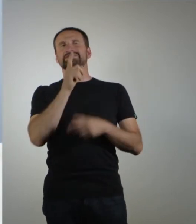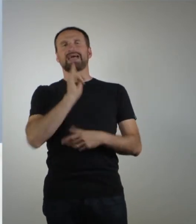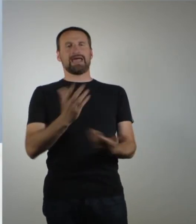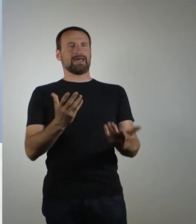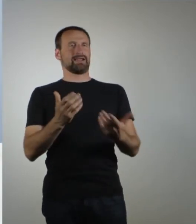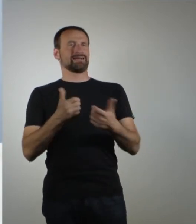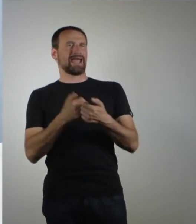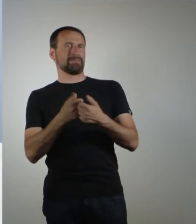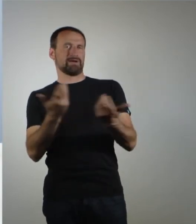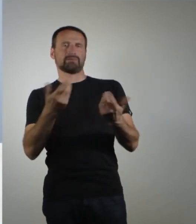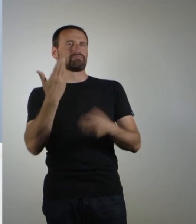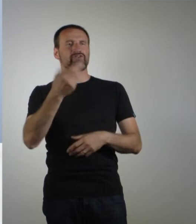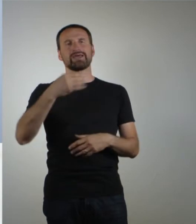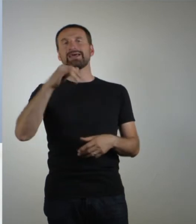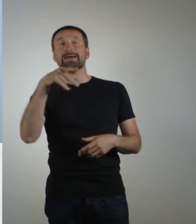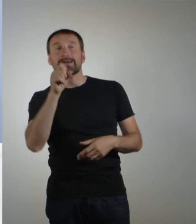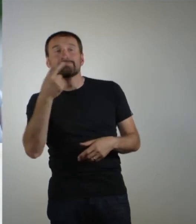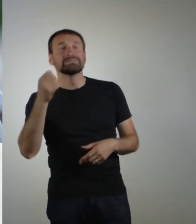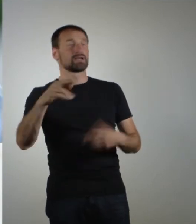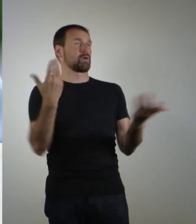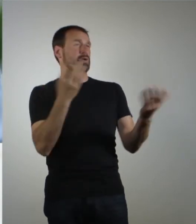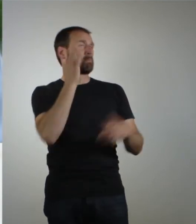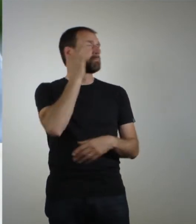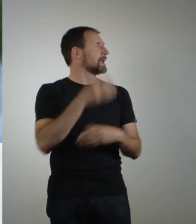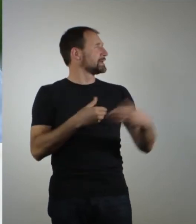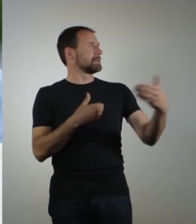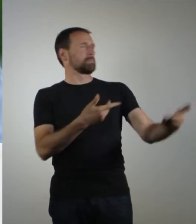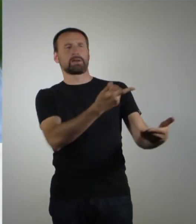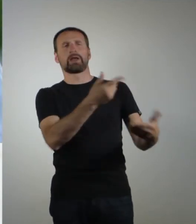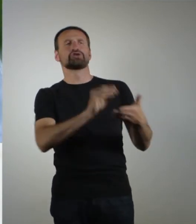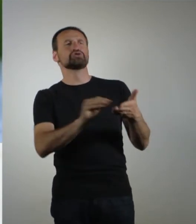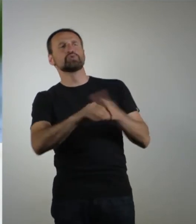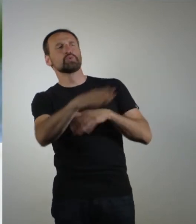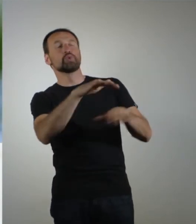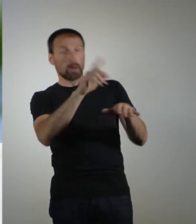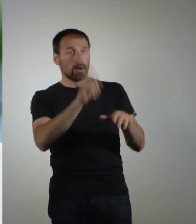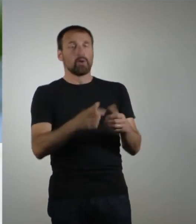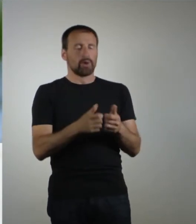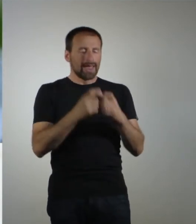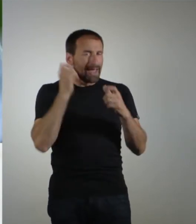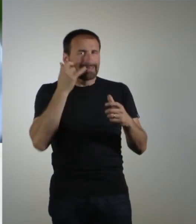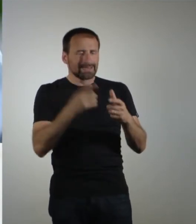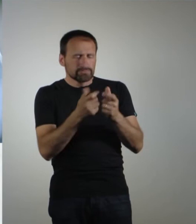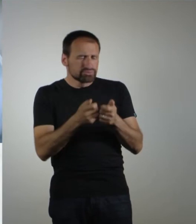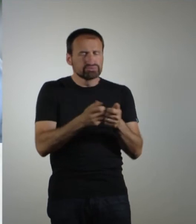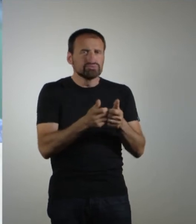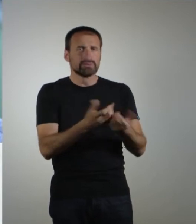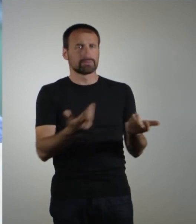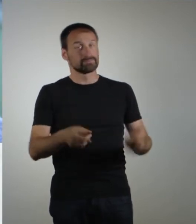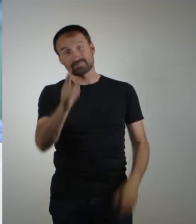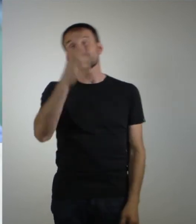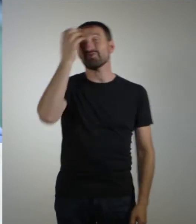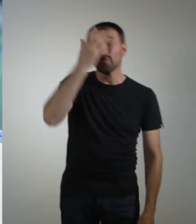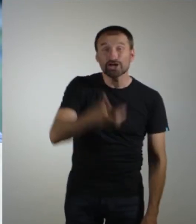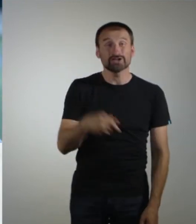Mädchen von der Schule nebenan spielt Mobile Games auf dem Handy. Wo man sich jetzt heute vorstellt, da wird in Köln eine Lanxess-Arena gefüllt mit dem Turnier. Da war es